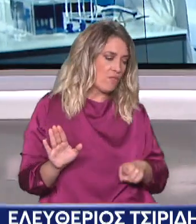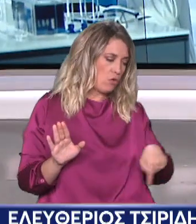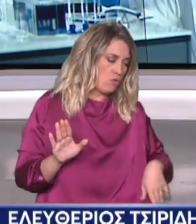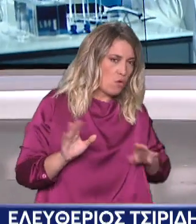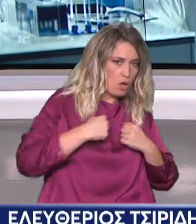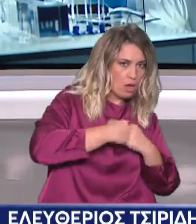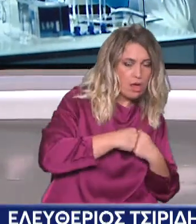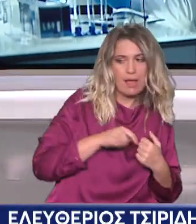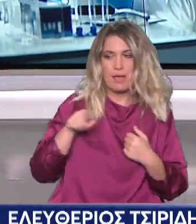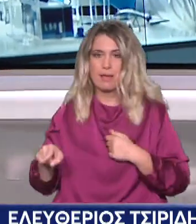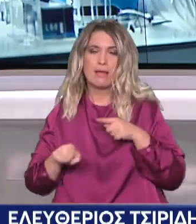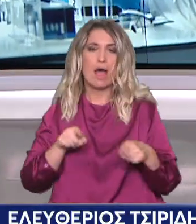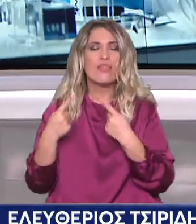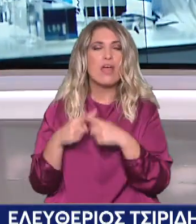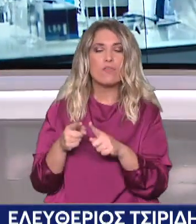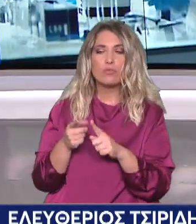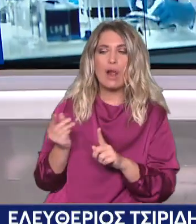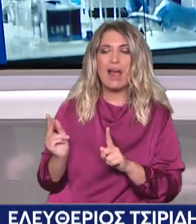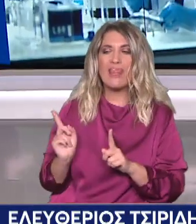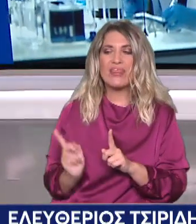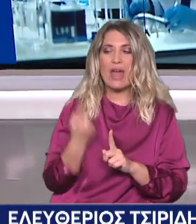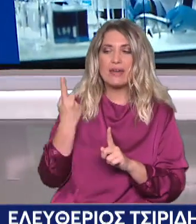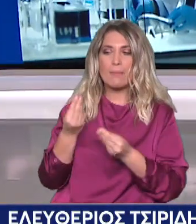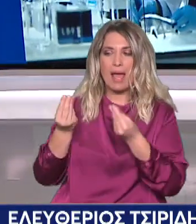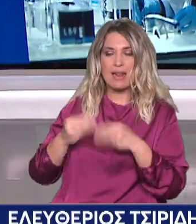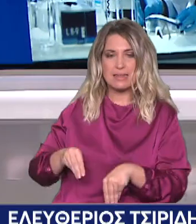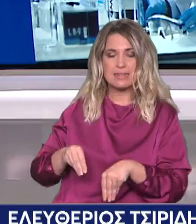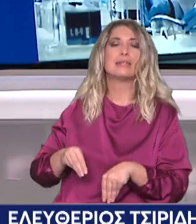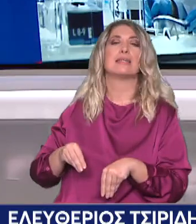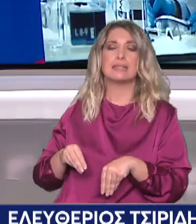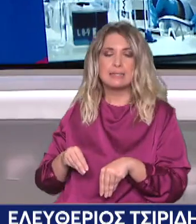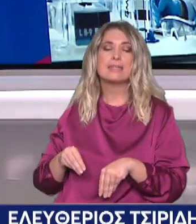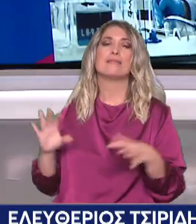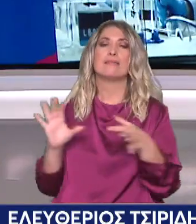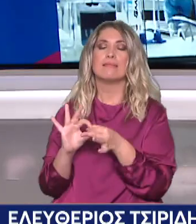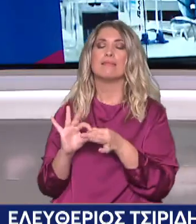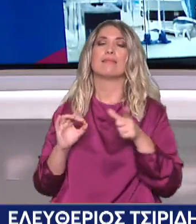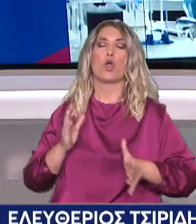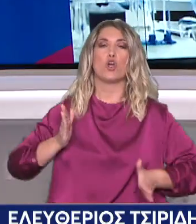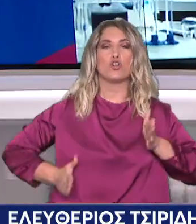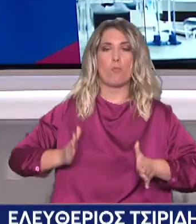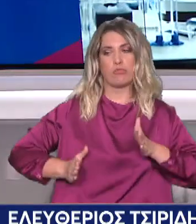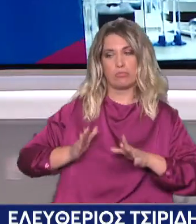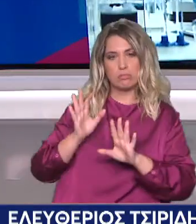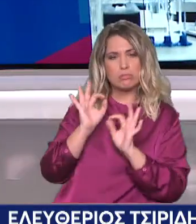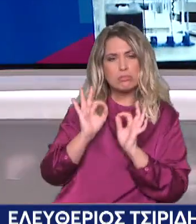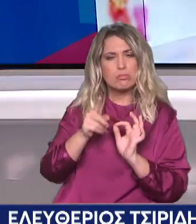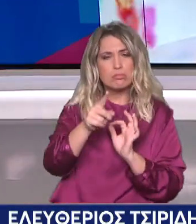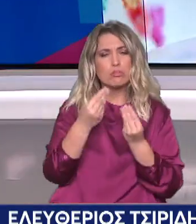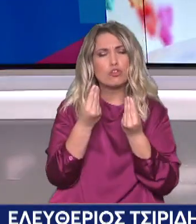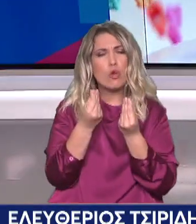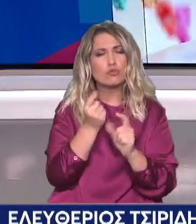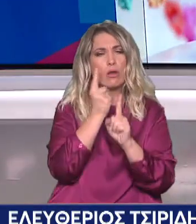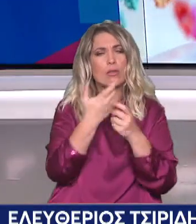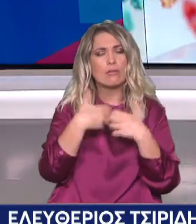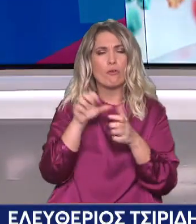λειτουργούν όμως με τον ίδιο τρόπο. Αυτό το συλλαμβάνει με τη βοήθεια του γιατρού το ρομποτικό σύστημα, το αποτυπώνει και μου δίνει τη δυνατότητα